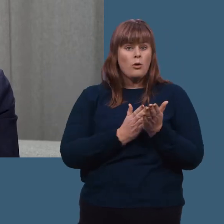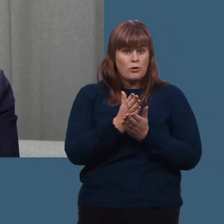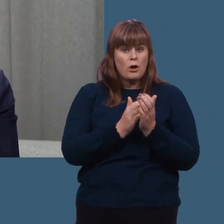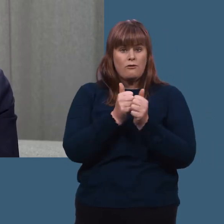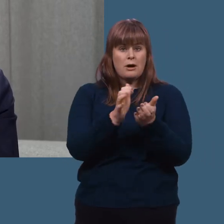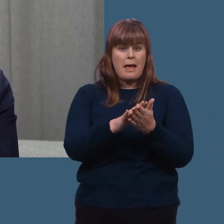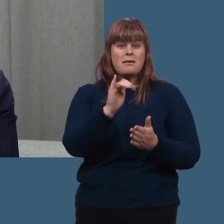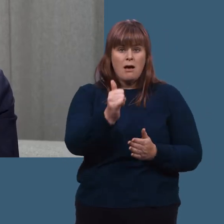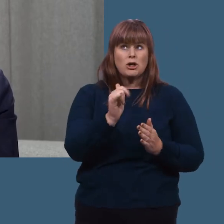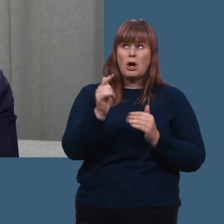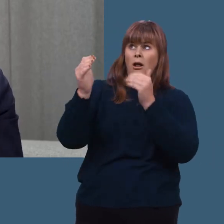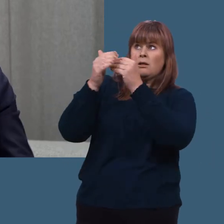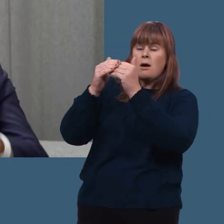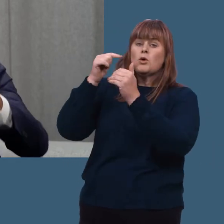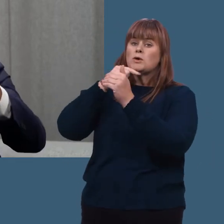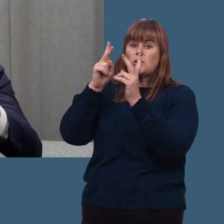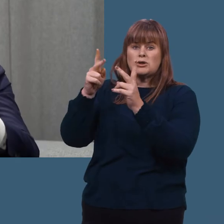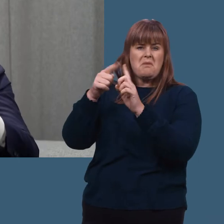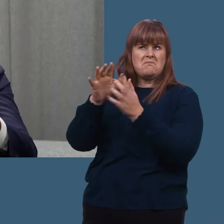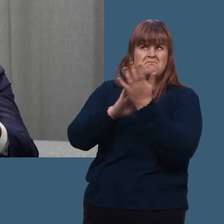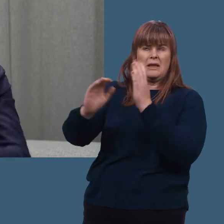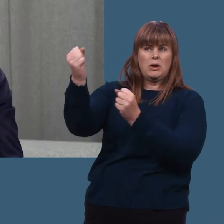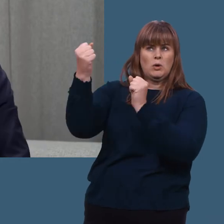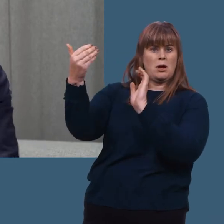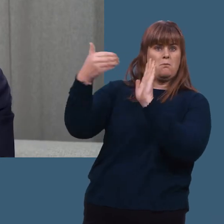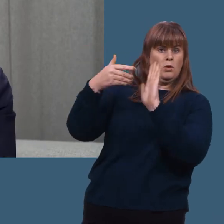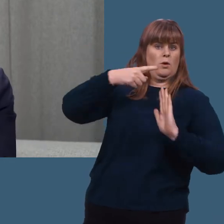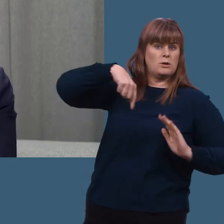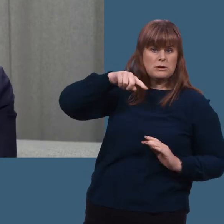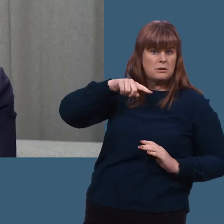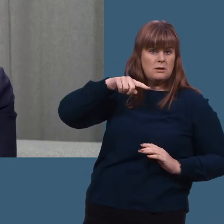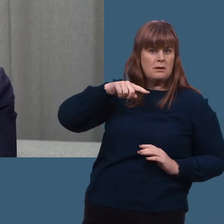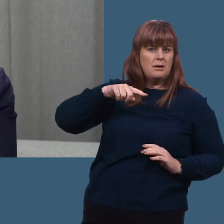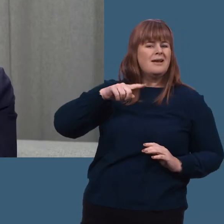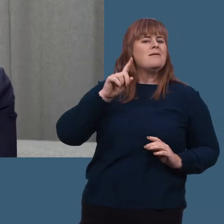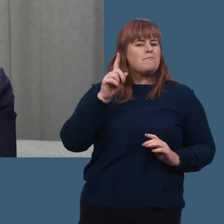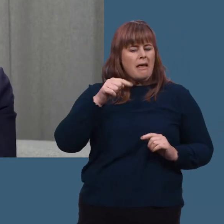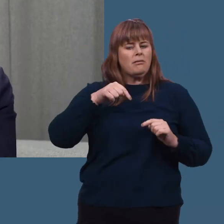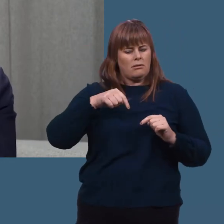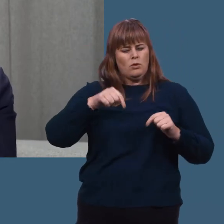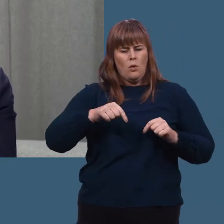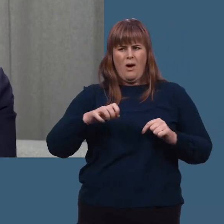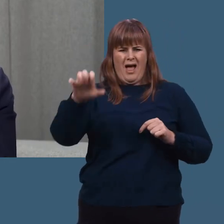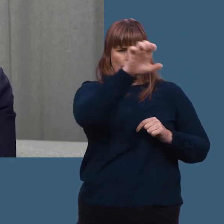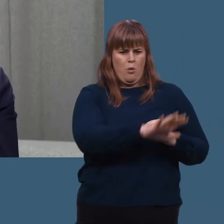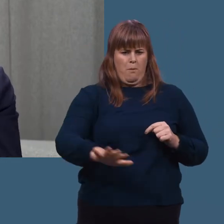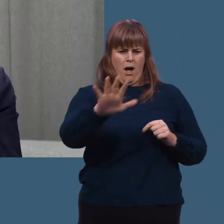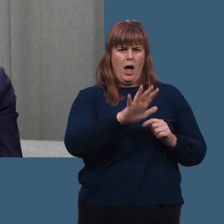nøye med, vi er nabo med Russland, men jeg ser ikke at der oppe så er det en trussel mot oss. Men det er en litt usikker tid i Europa.